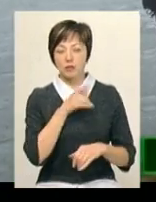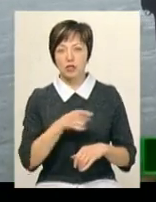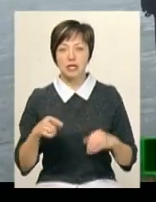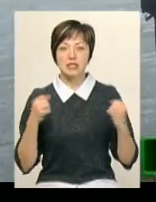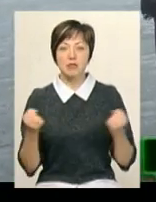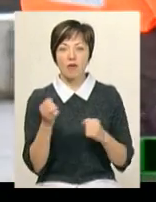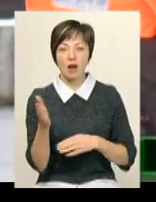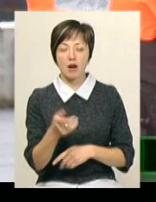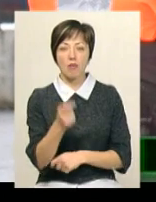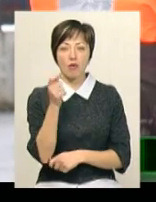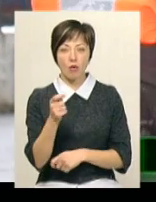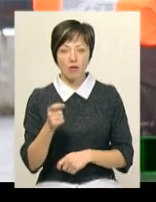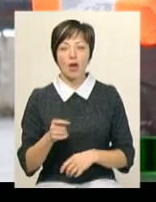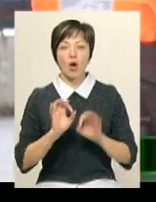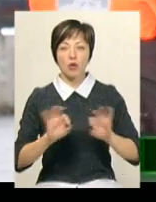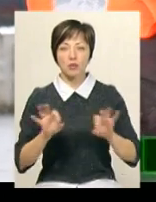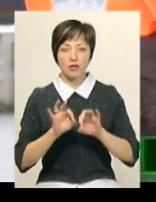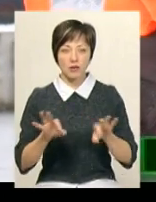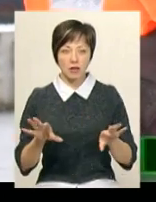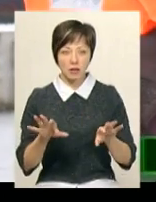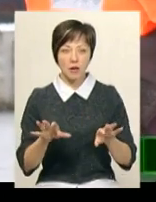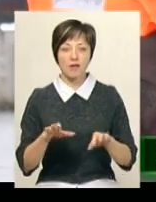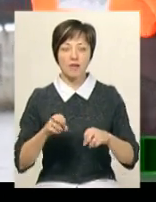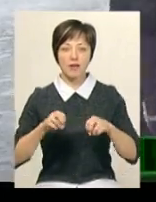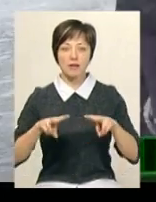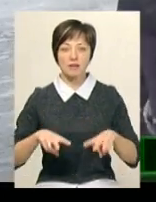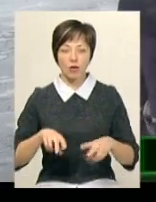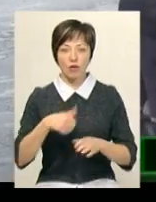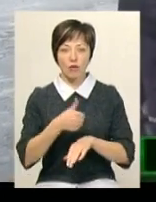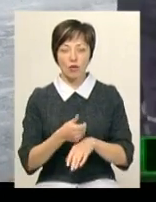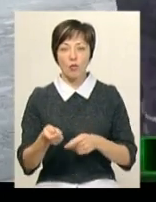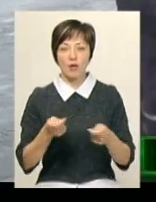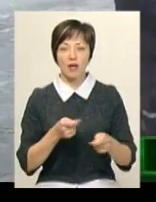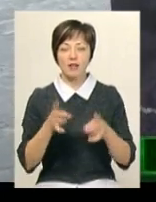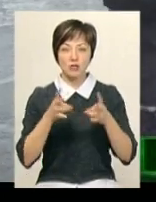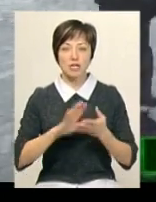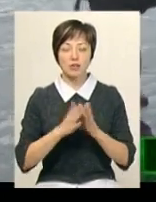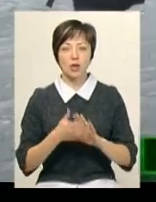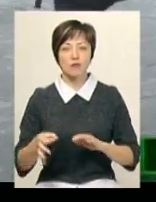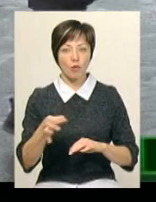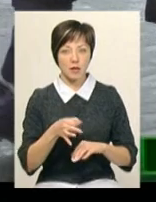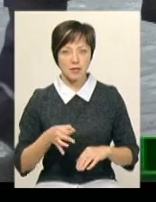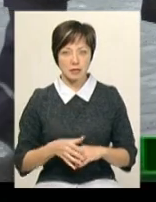зимової риболовлі на водоймах, розповіли фахівці Головного управління незвичайних ситуацій у Хмельницькій області.